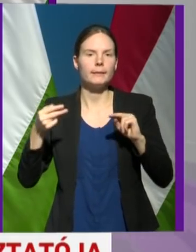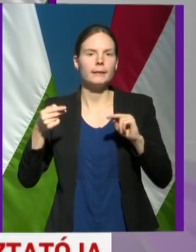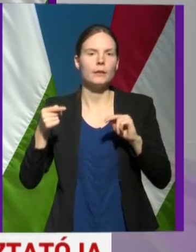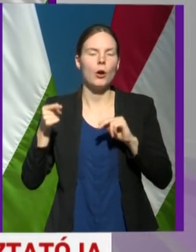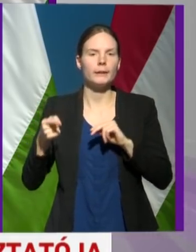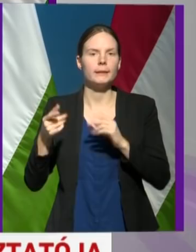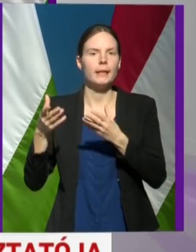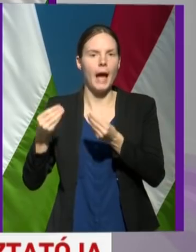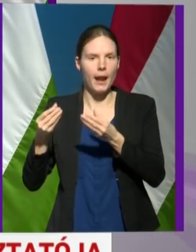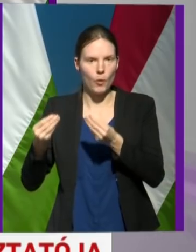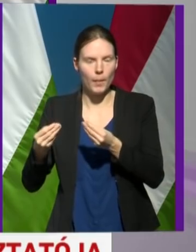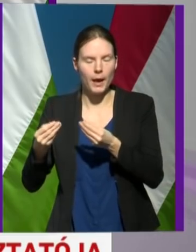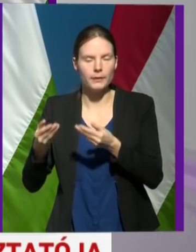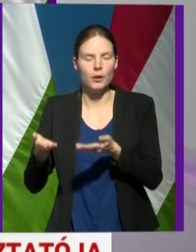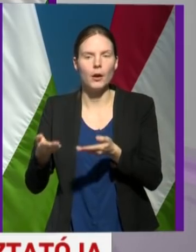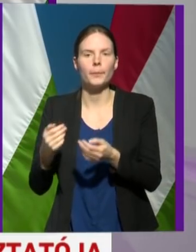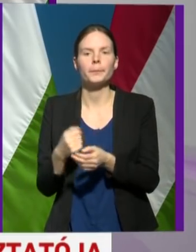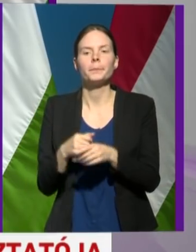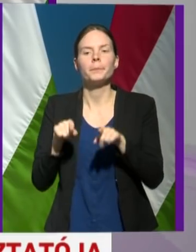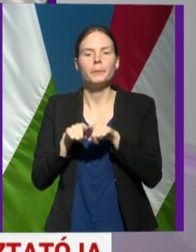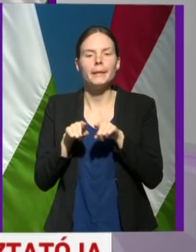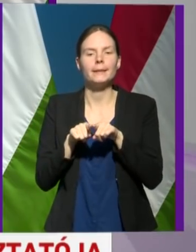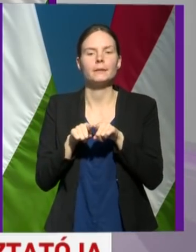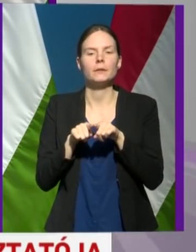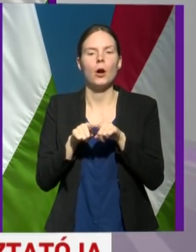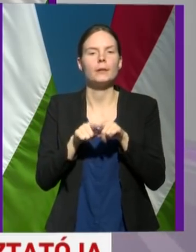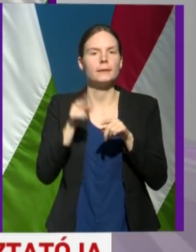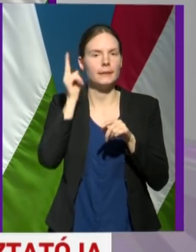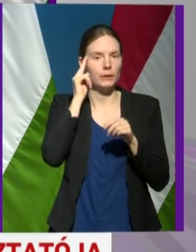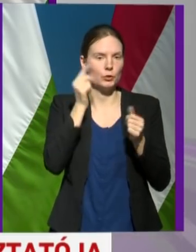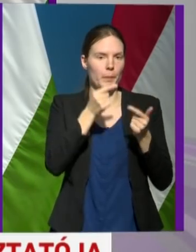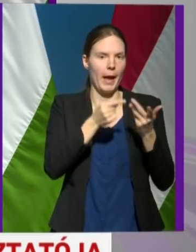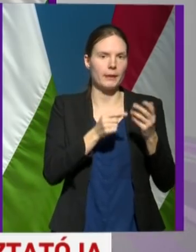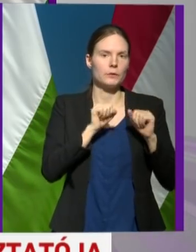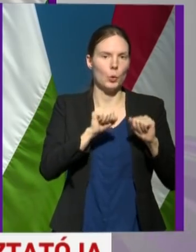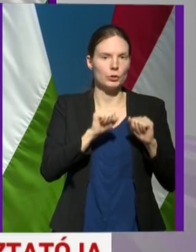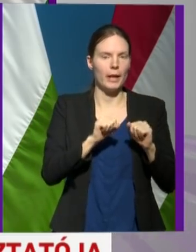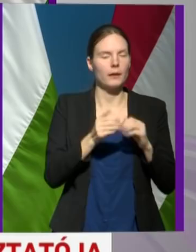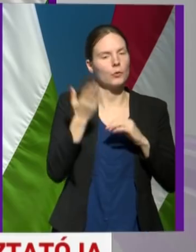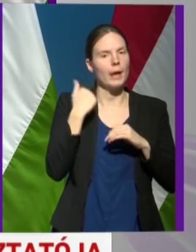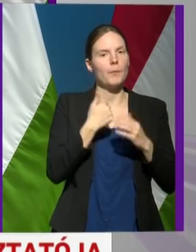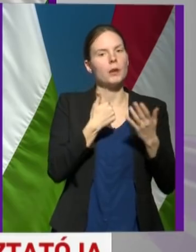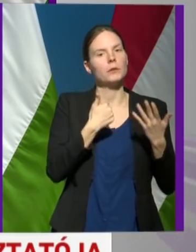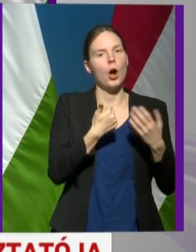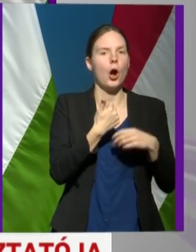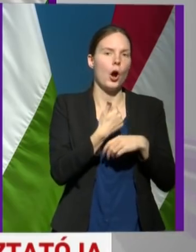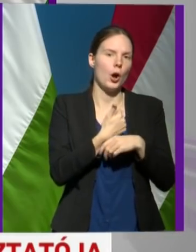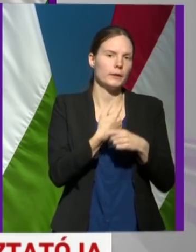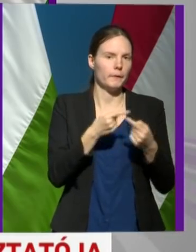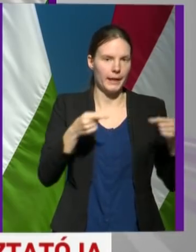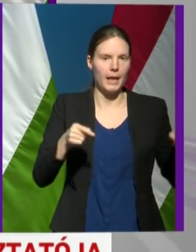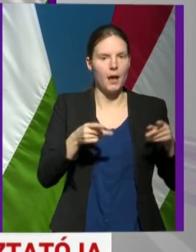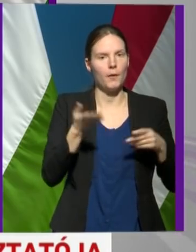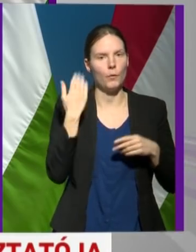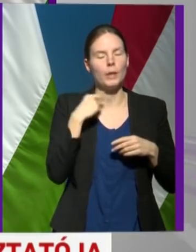azoktól az ismert törzsektől, ami korábban hatféle volt jelen